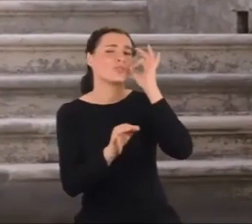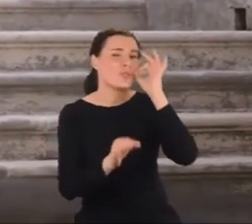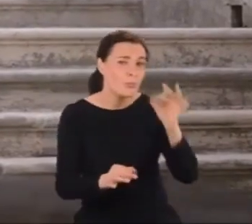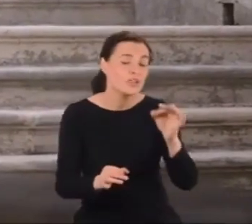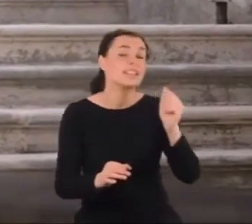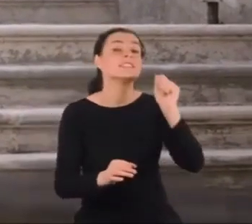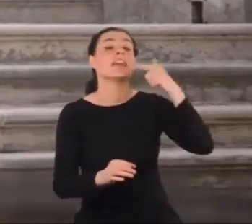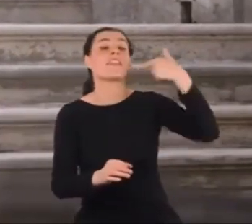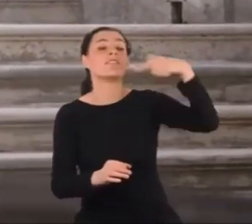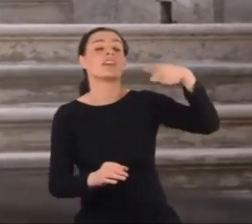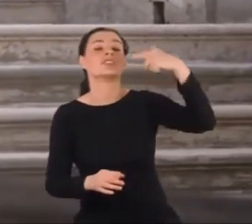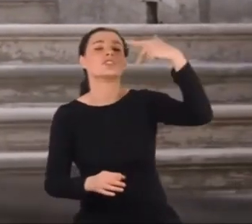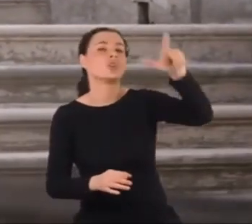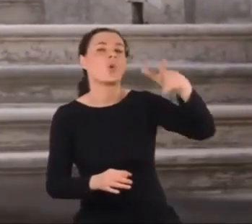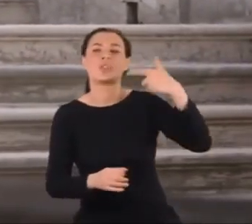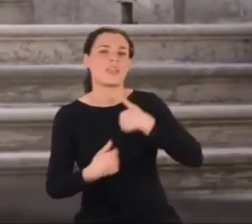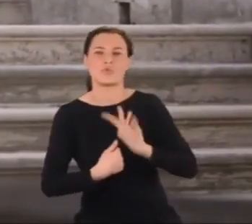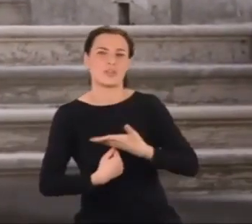już byś mnie nie zastał.